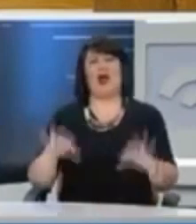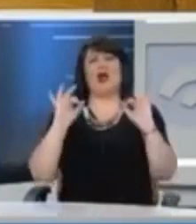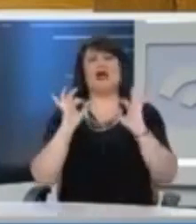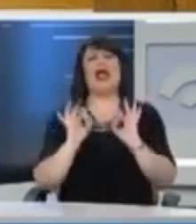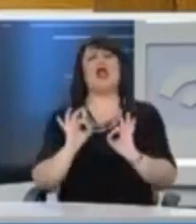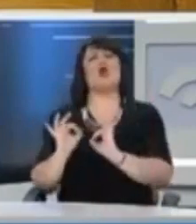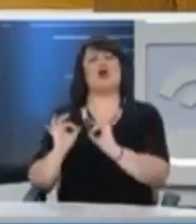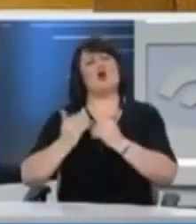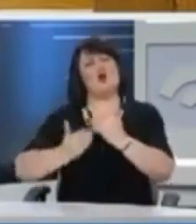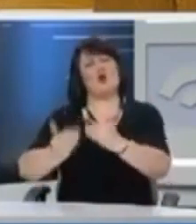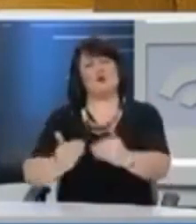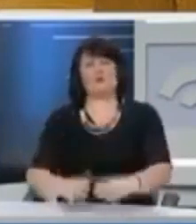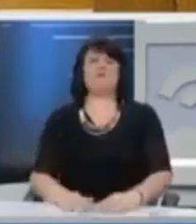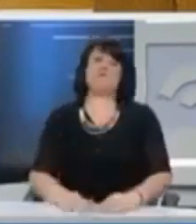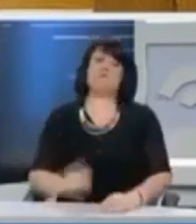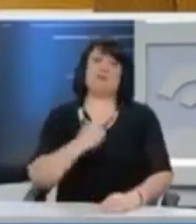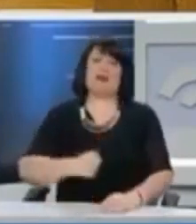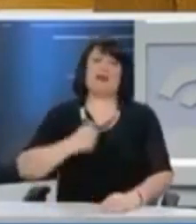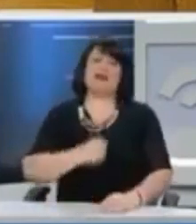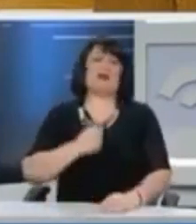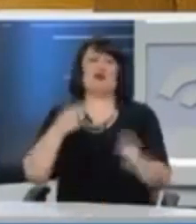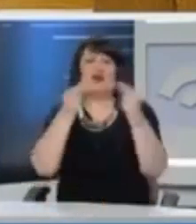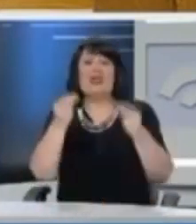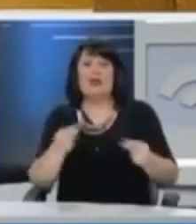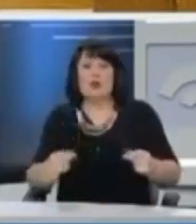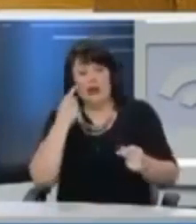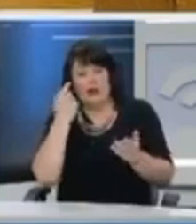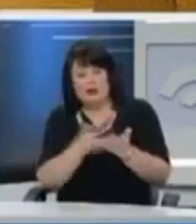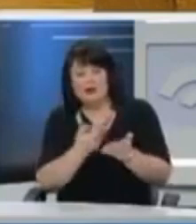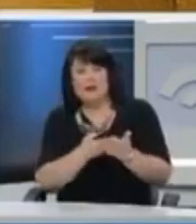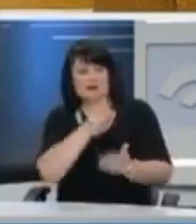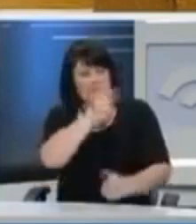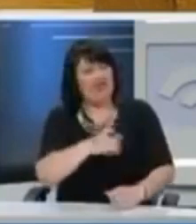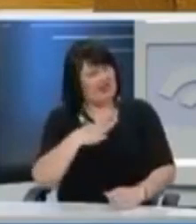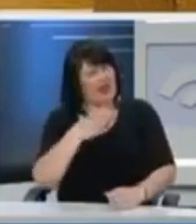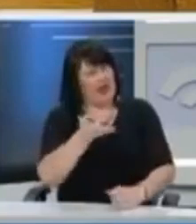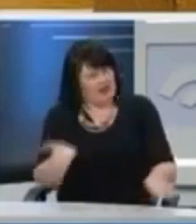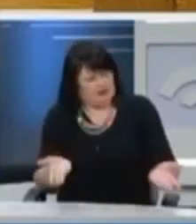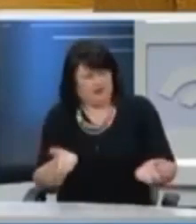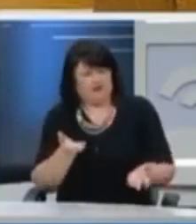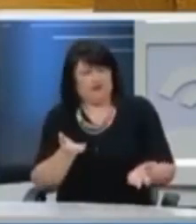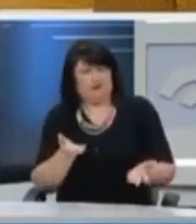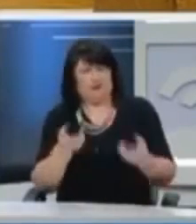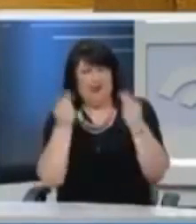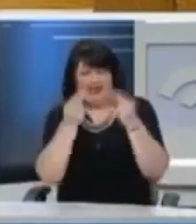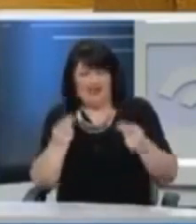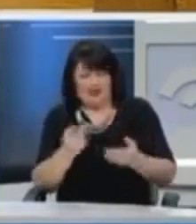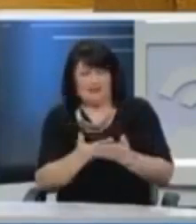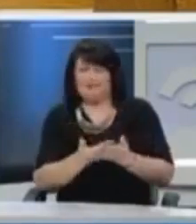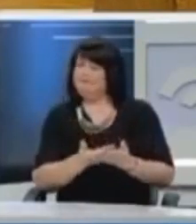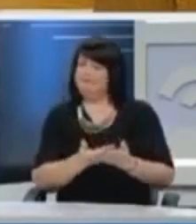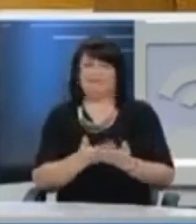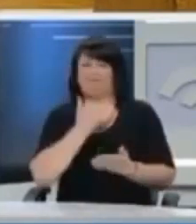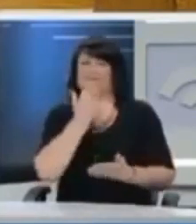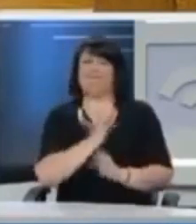επιστροφή στην κανονικότητα. Δυστυχώς, τα δεδομένα, δεν μιλά για τις προθέσεις σας, τα δεδομένα δεν μας επιτρέπουν να σκεφτούμε έτσι.